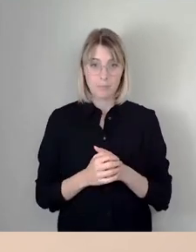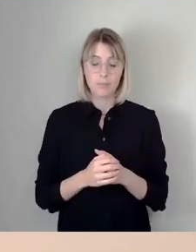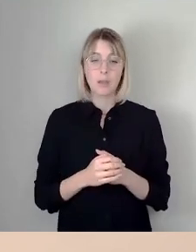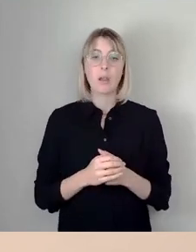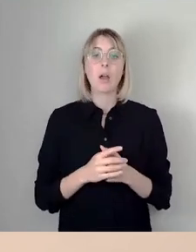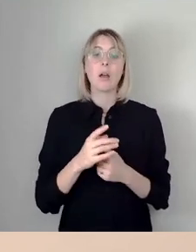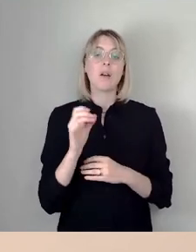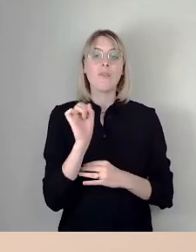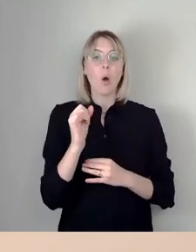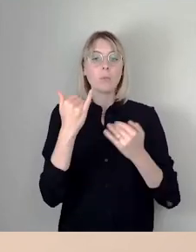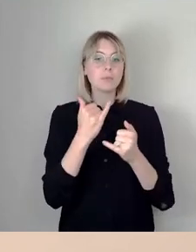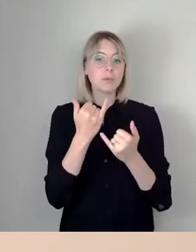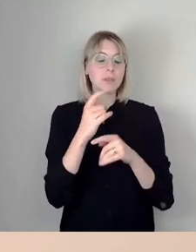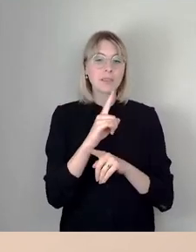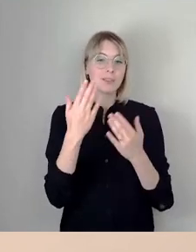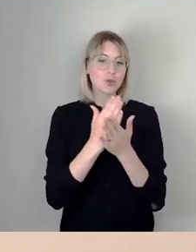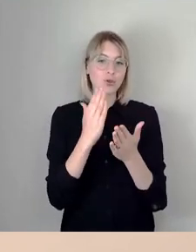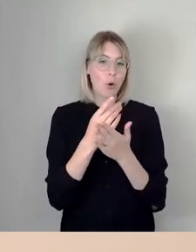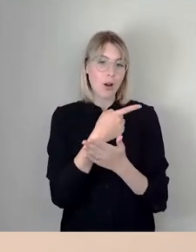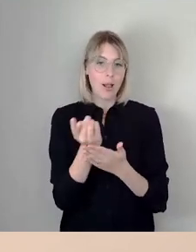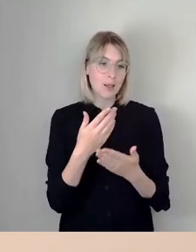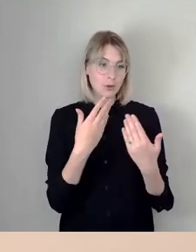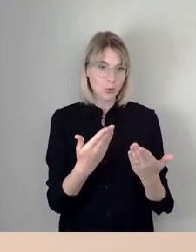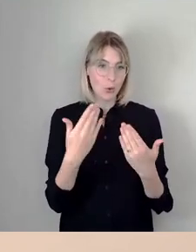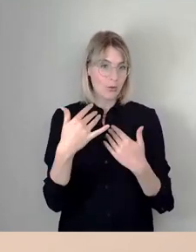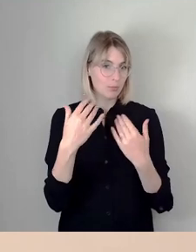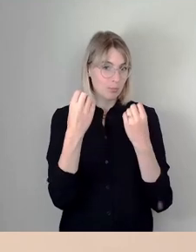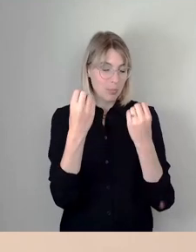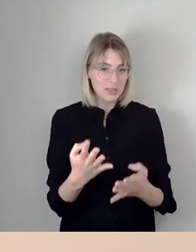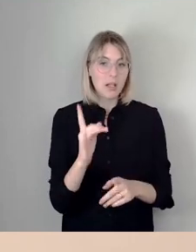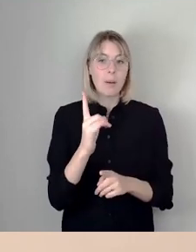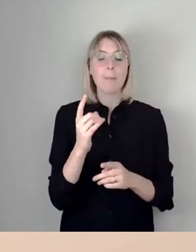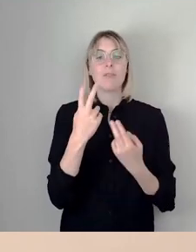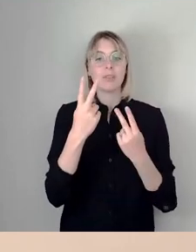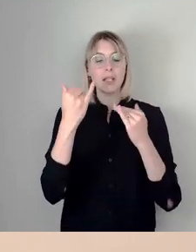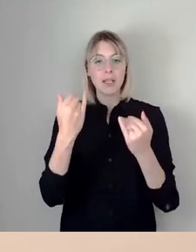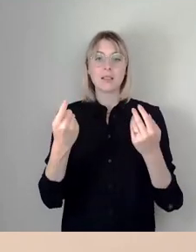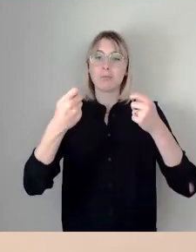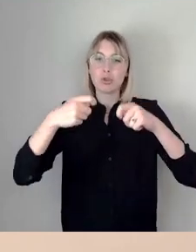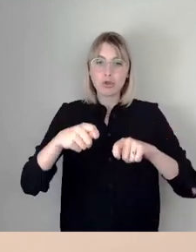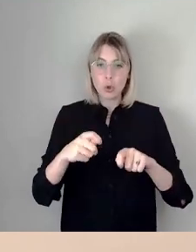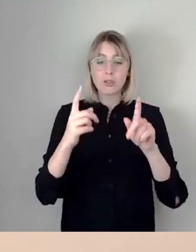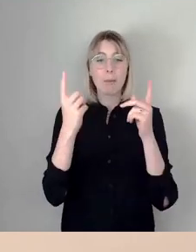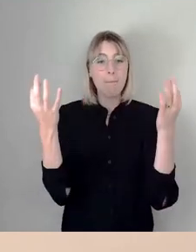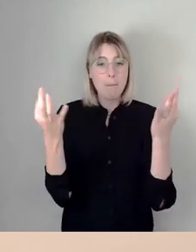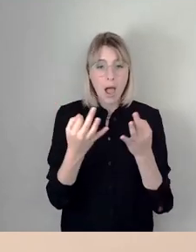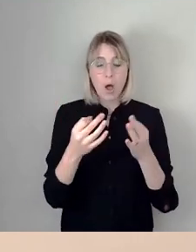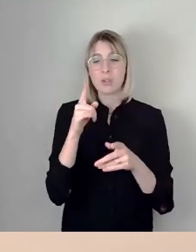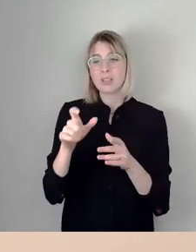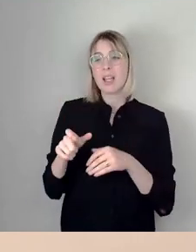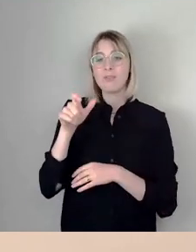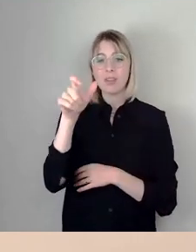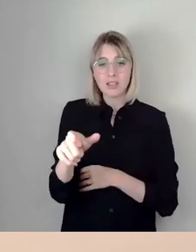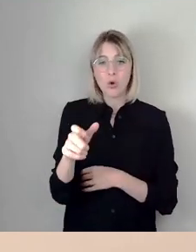passiert. Umso wichtiger ist es jetzt aber, diesen Beschluss zu fassen und diese Investitionen und den Aufbau des